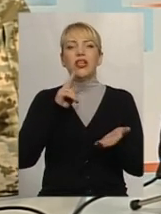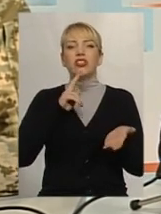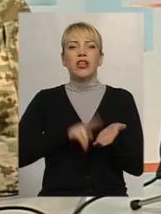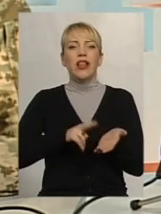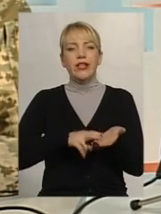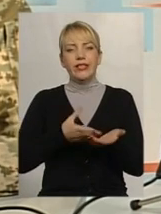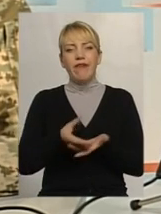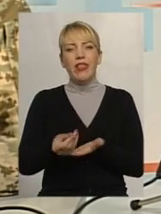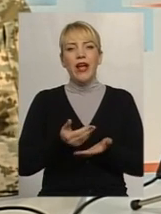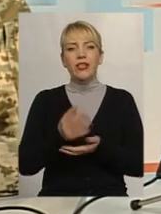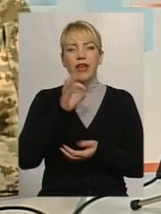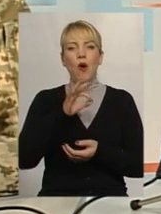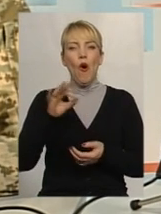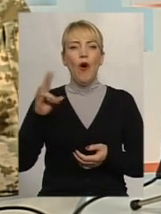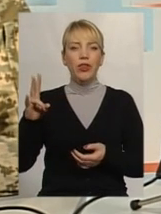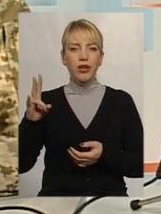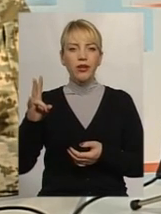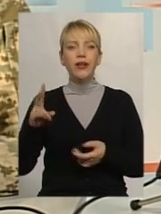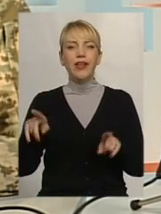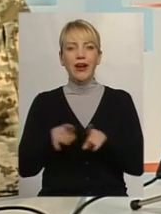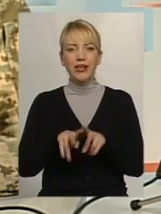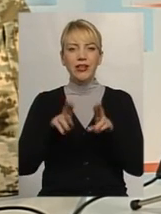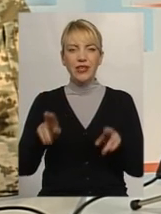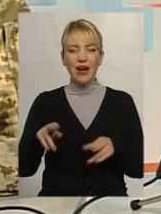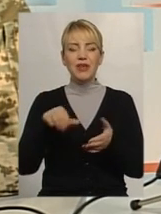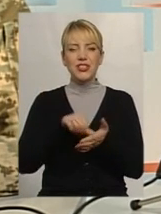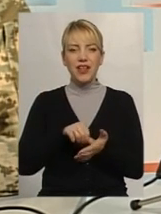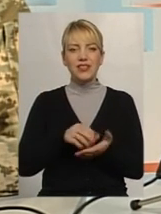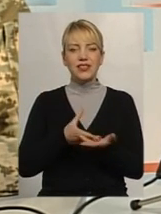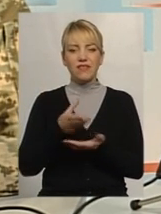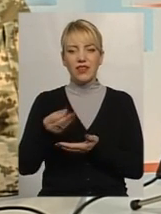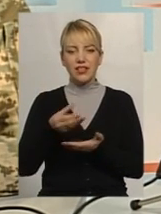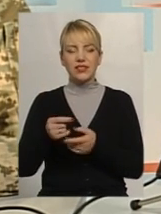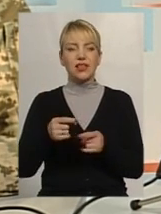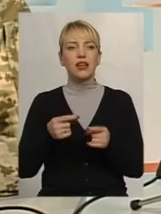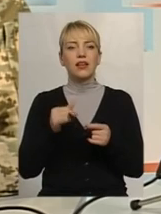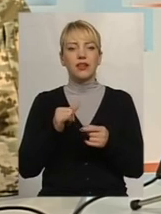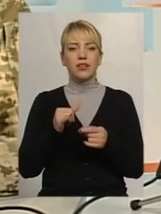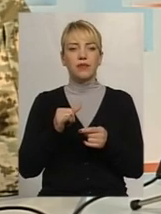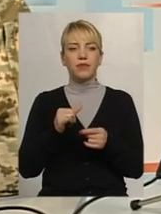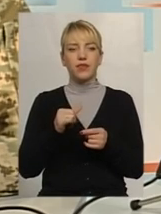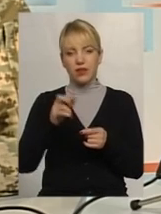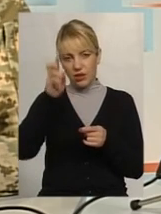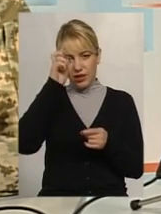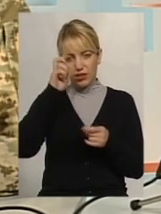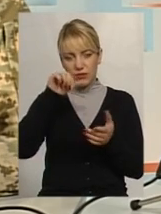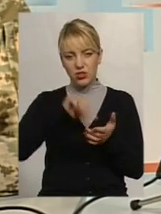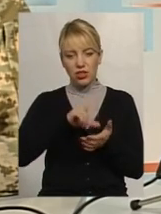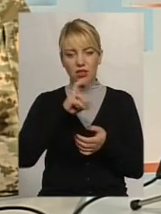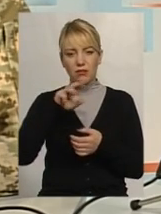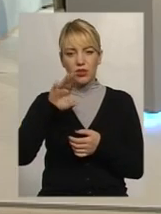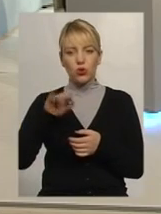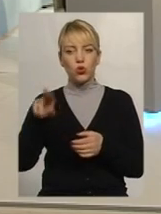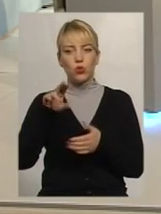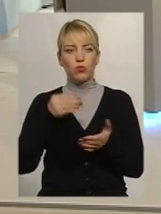до ООН. Такі ж самі членські внески сплачуються і країнами-членами НАТО до бюджету